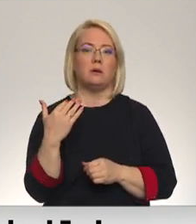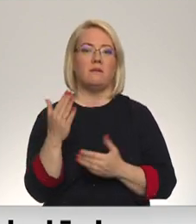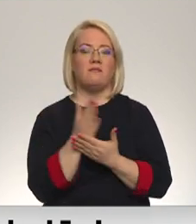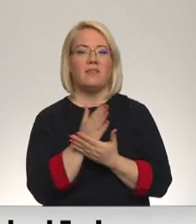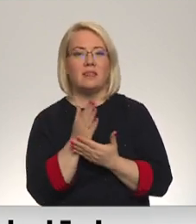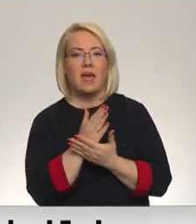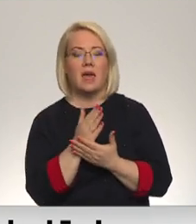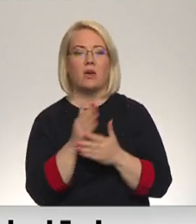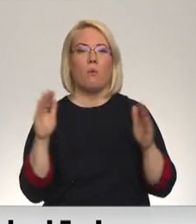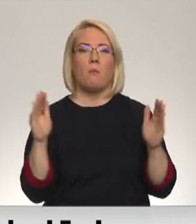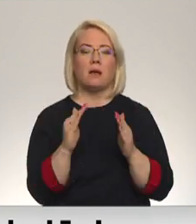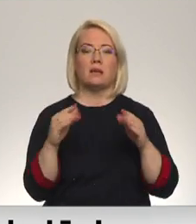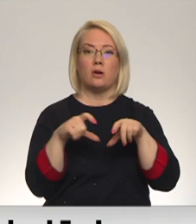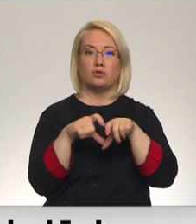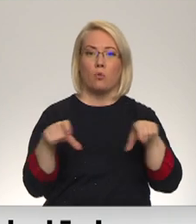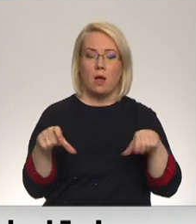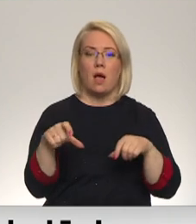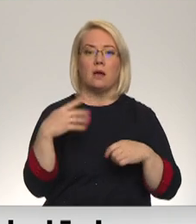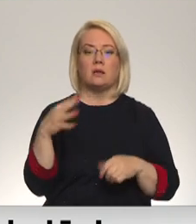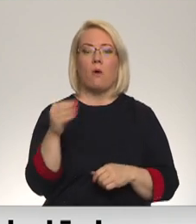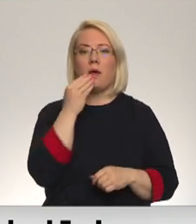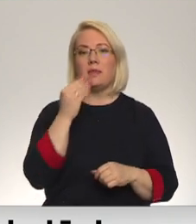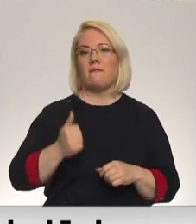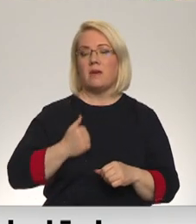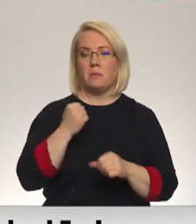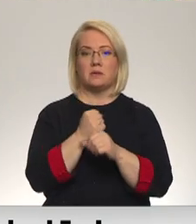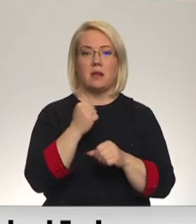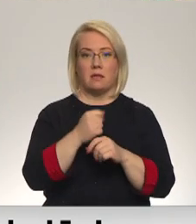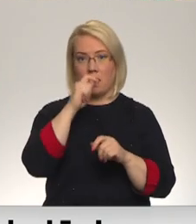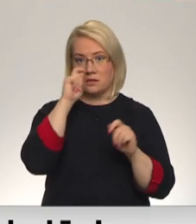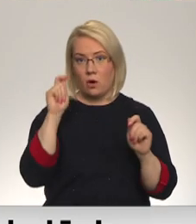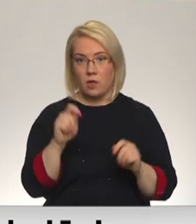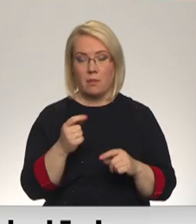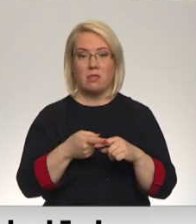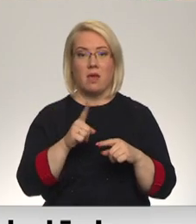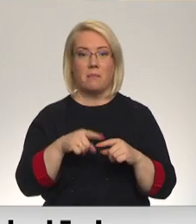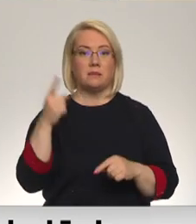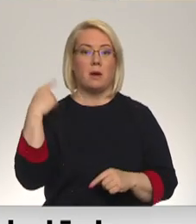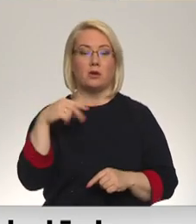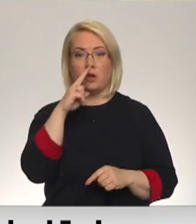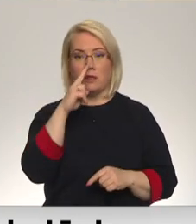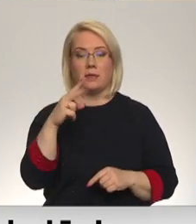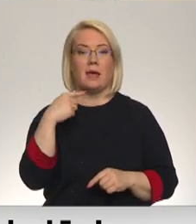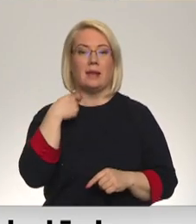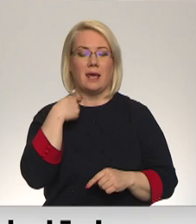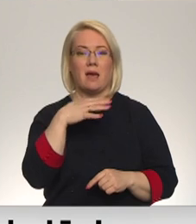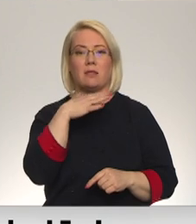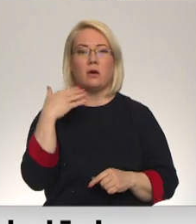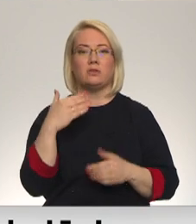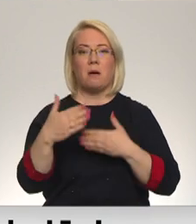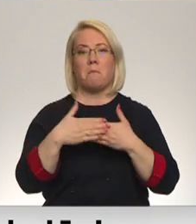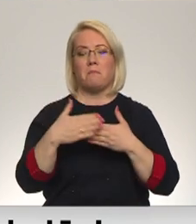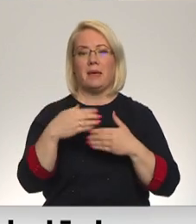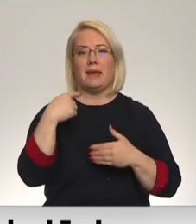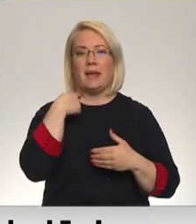vidēja un mazās skolās jau ēdinātāji strādā ar zaudējumiem. Tāpēc pagājušajā nedēļā Rīga kopā ar vairākām pierīgas